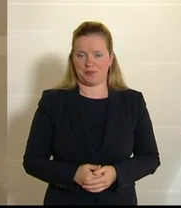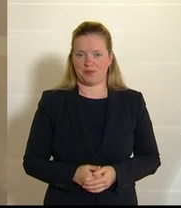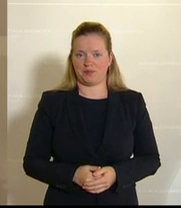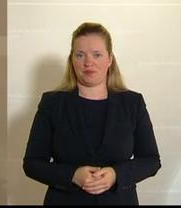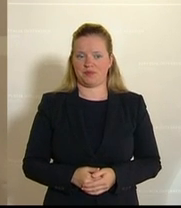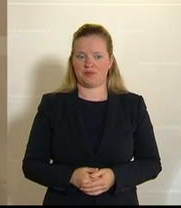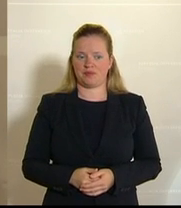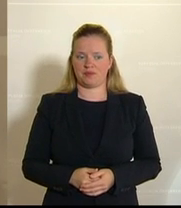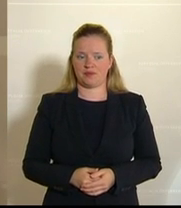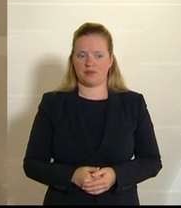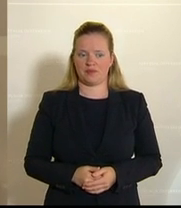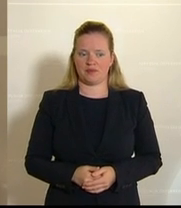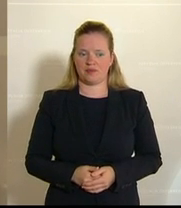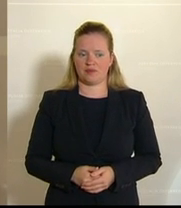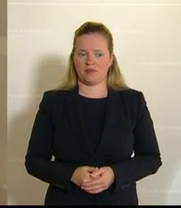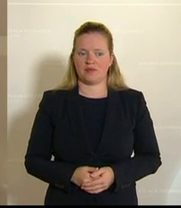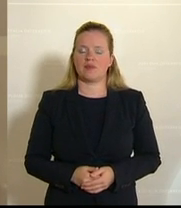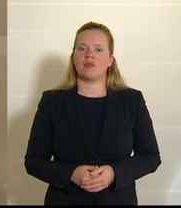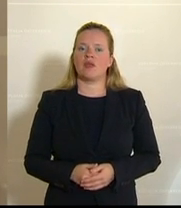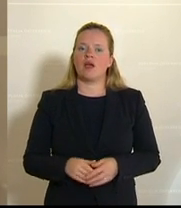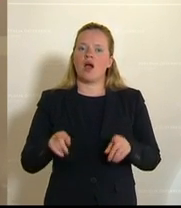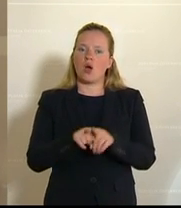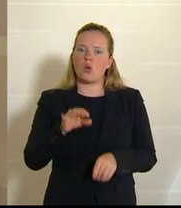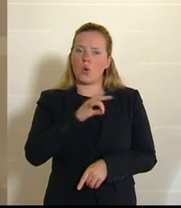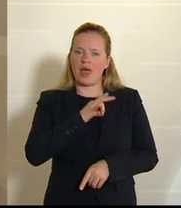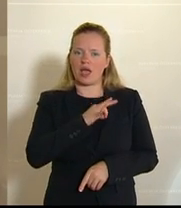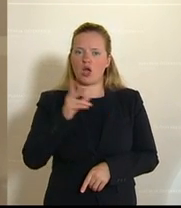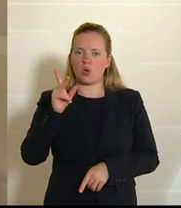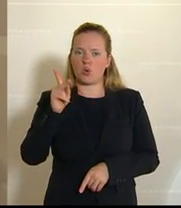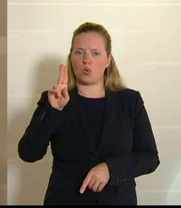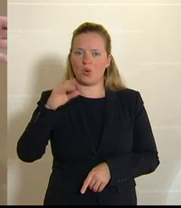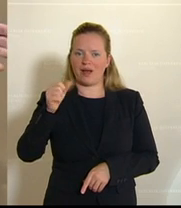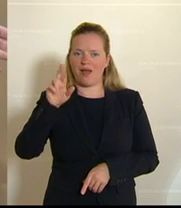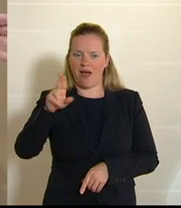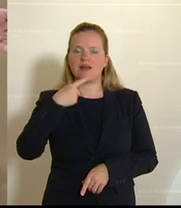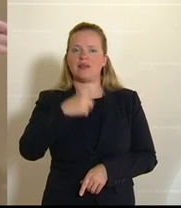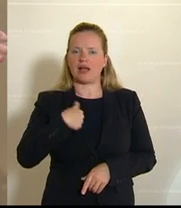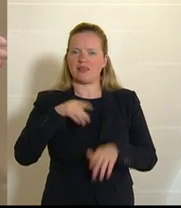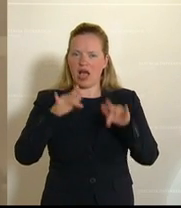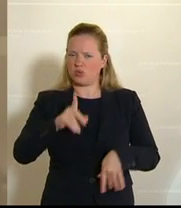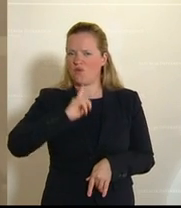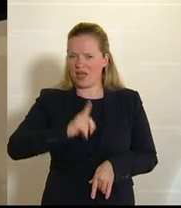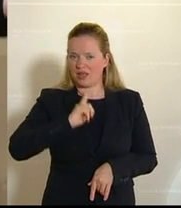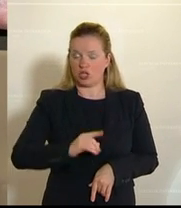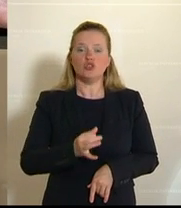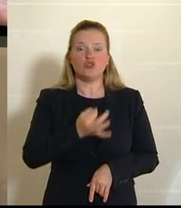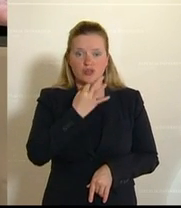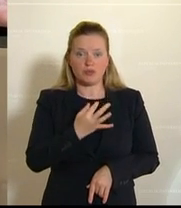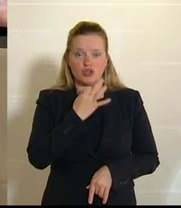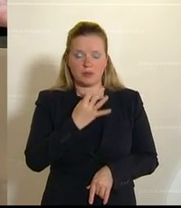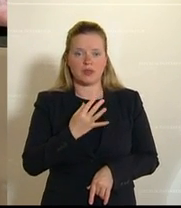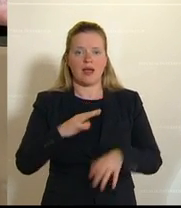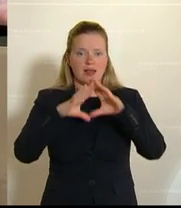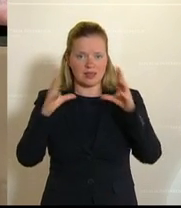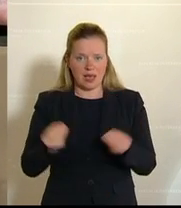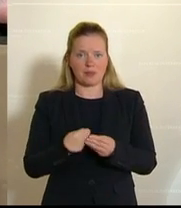Gleich anschließend an das, was eben der Kollege Kucher gesagt hat, so wenig, stimmt, der gesamte Topf in Österreich